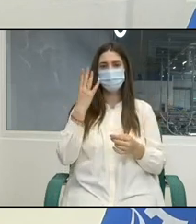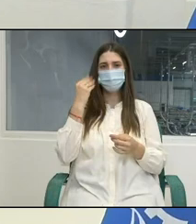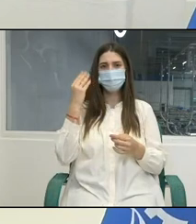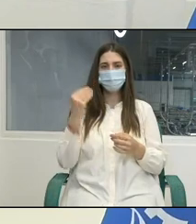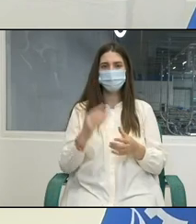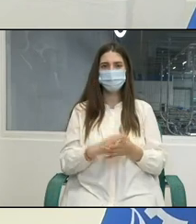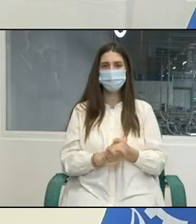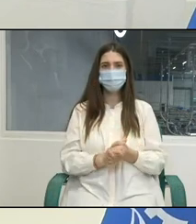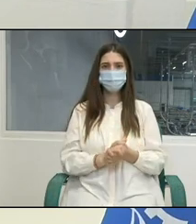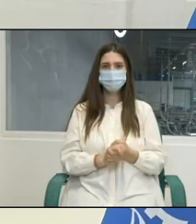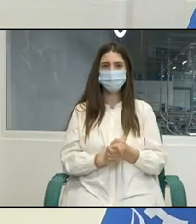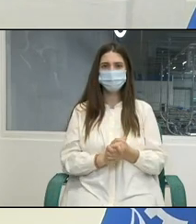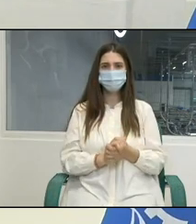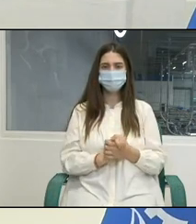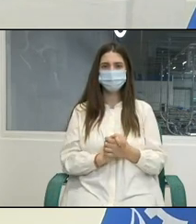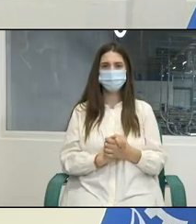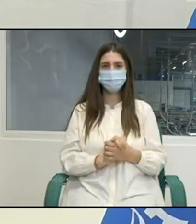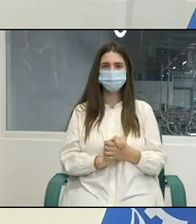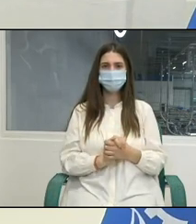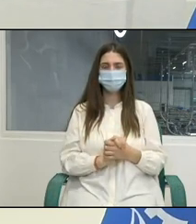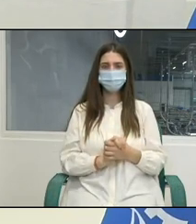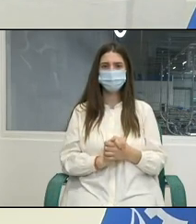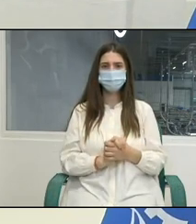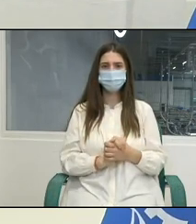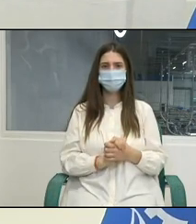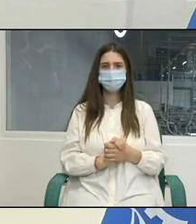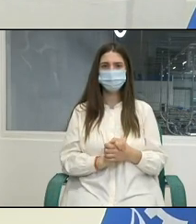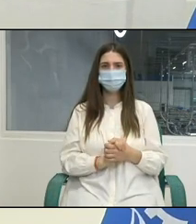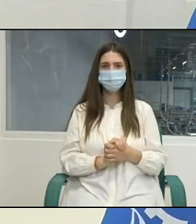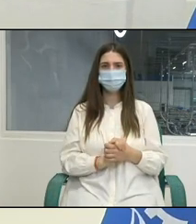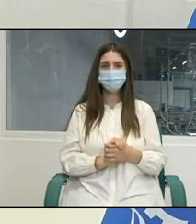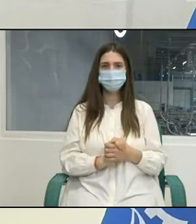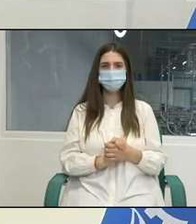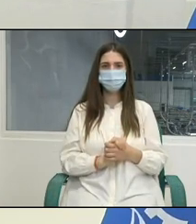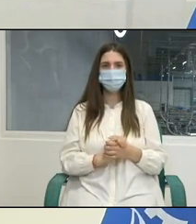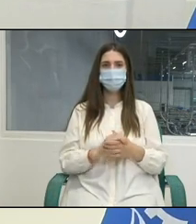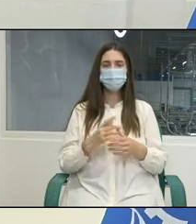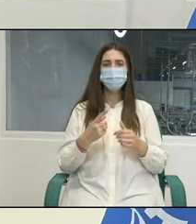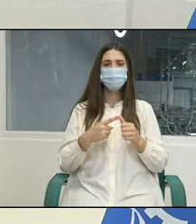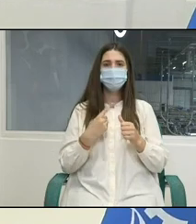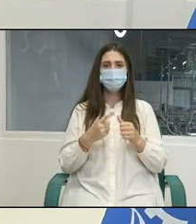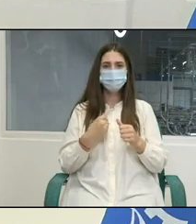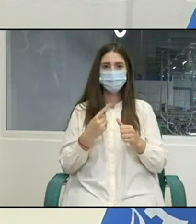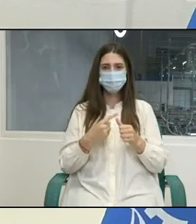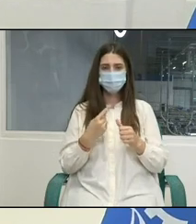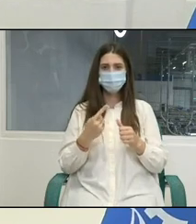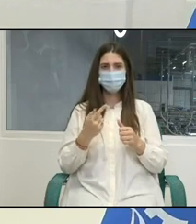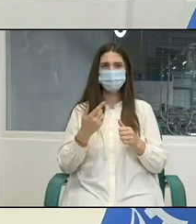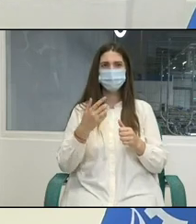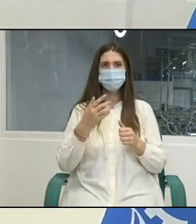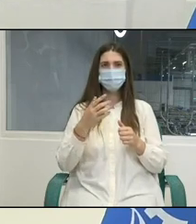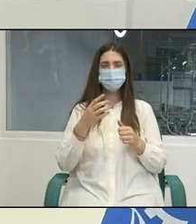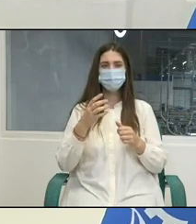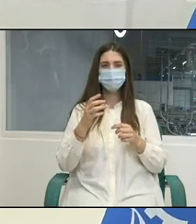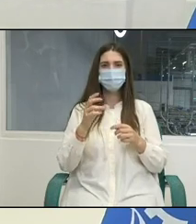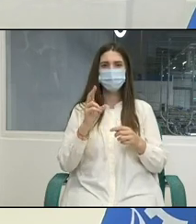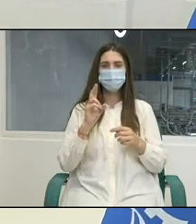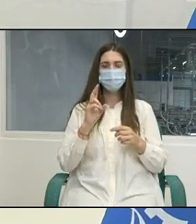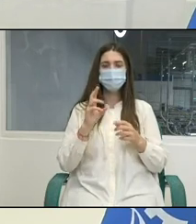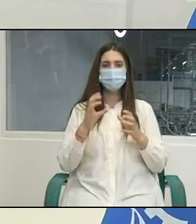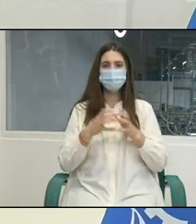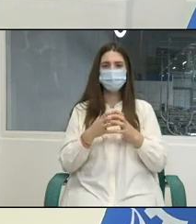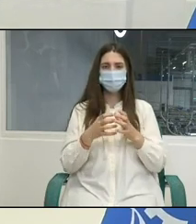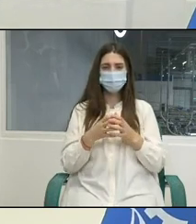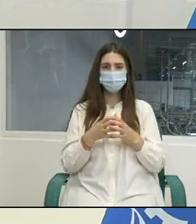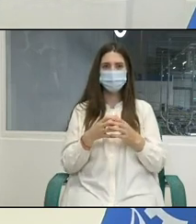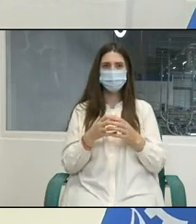dialogului social și al muncii decente. În numele Confederației Naționale Patronatelor de Republica Moldova, îi